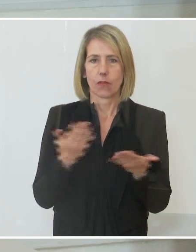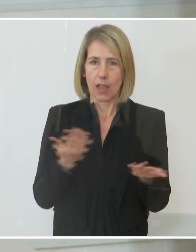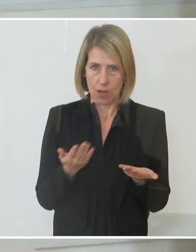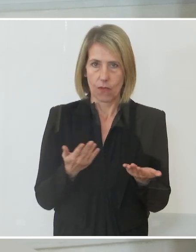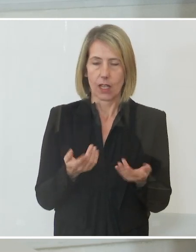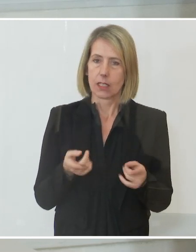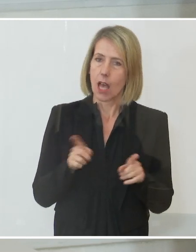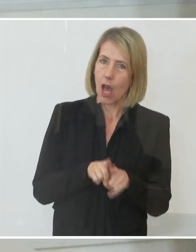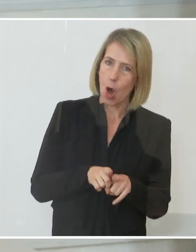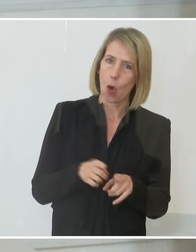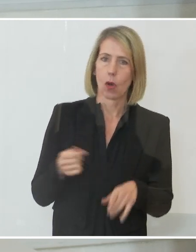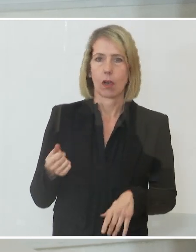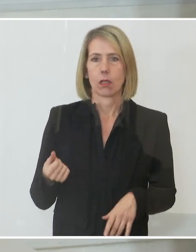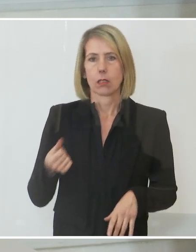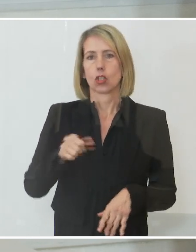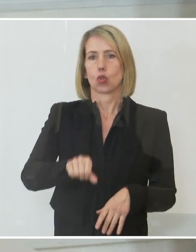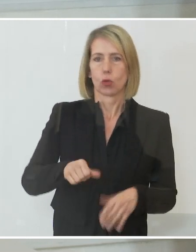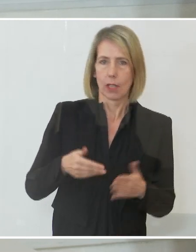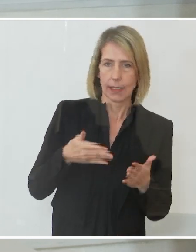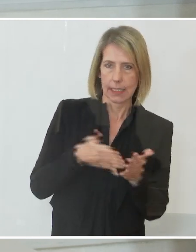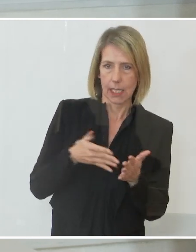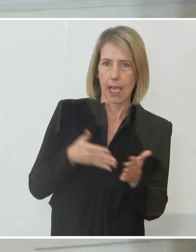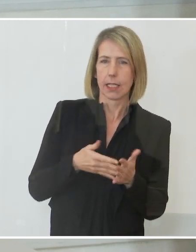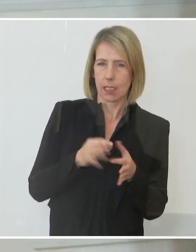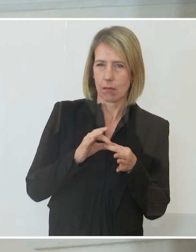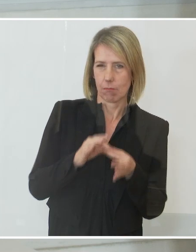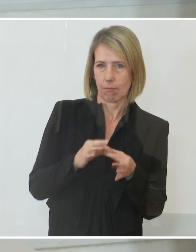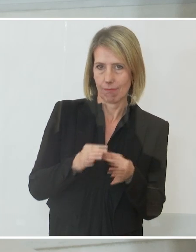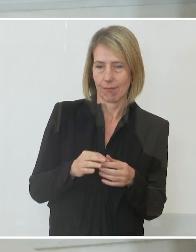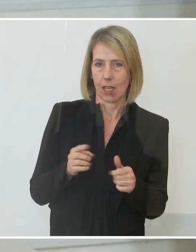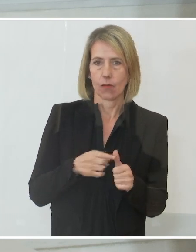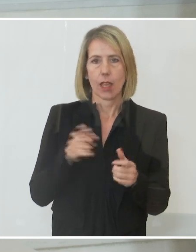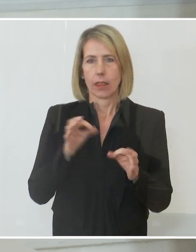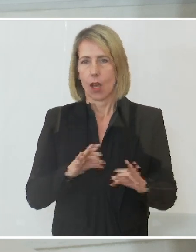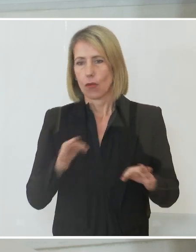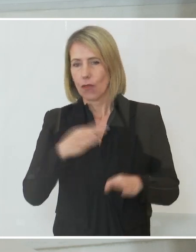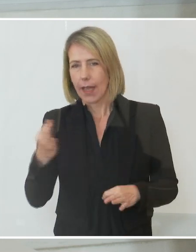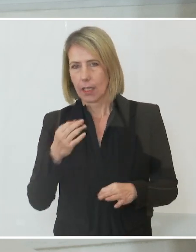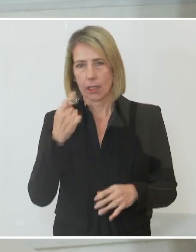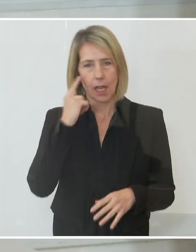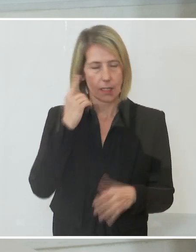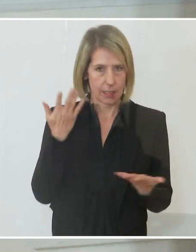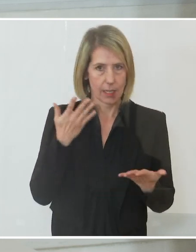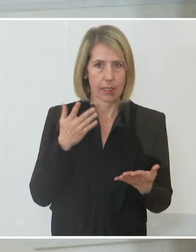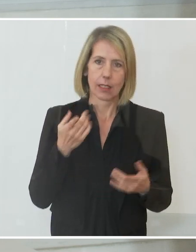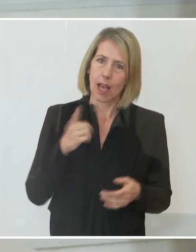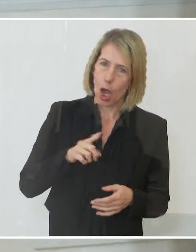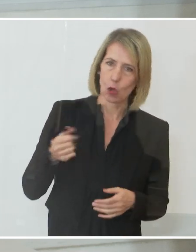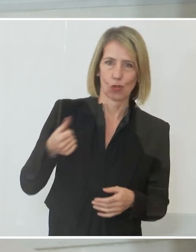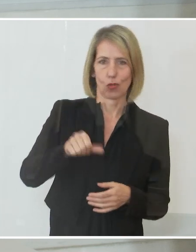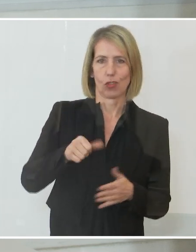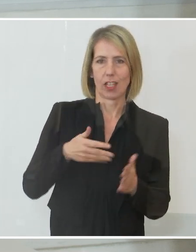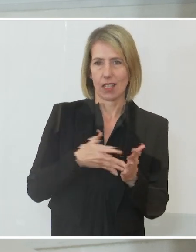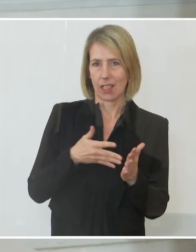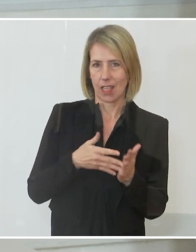Sie auch zusätzliches Testen in Betracht ziehen. Insbesondere, wenn man an die Feiertage denkt, die auf uns zukommen. Mittlerweile